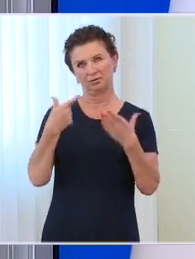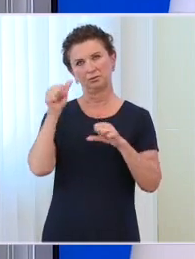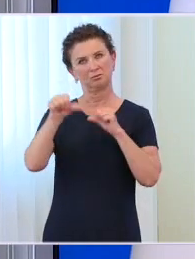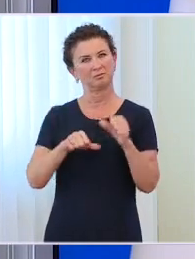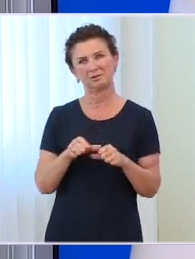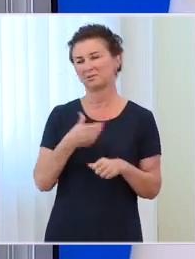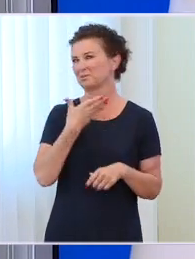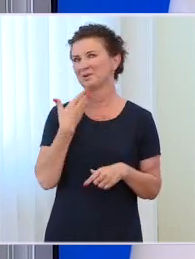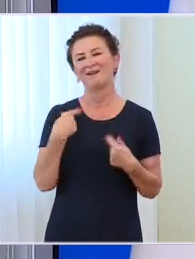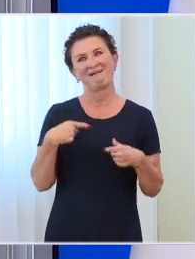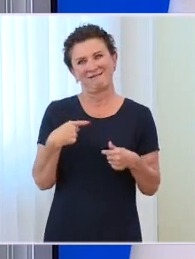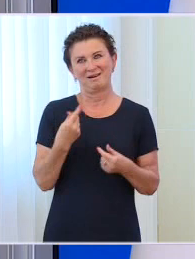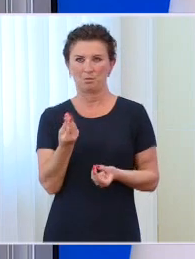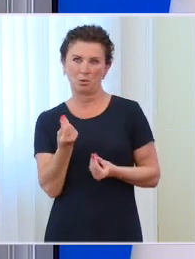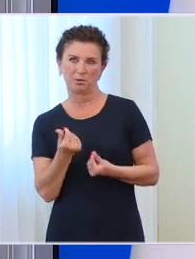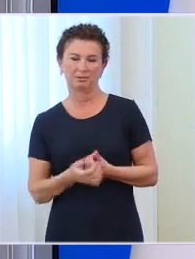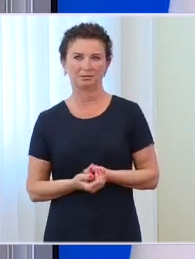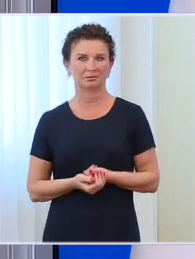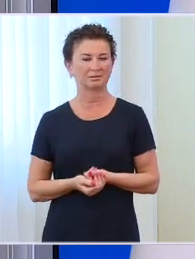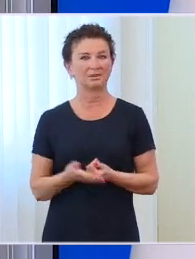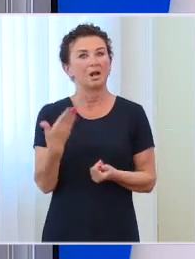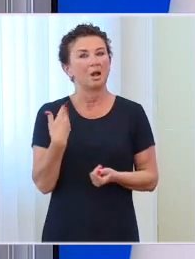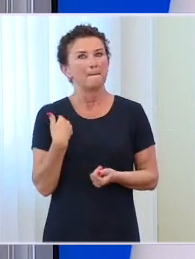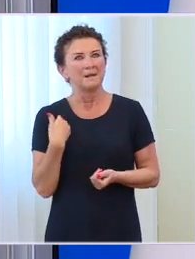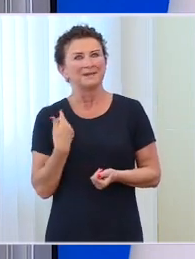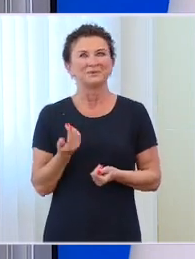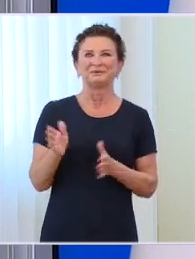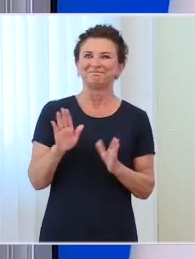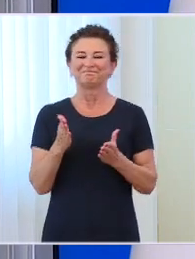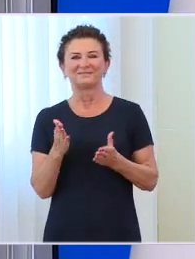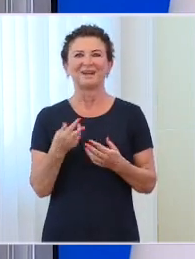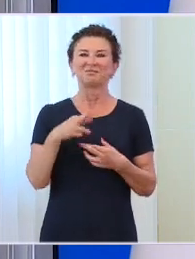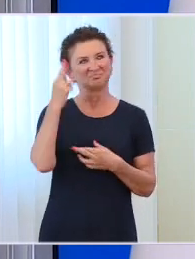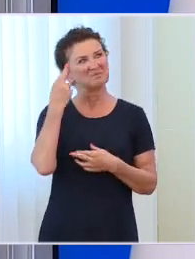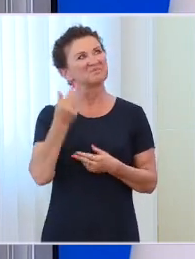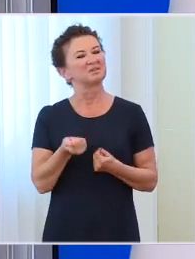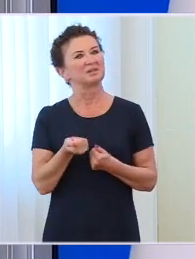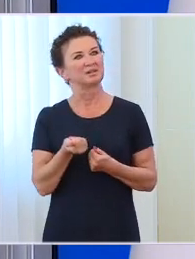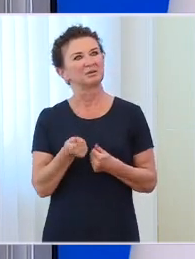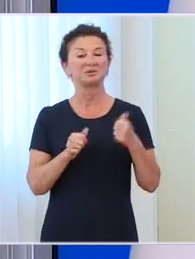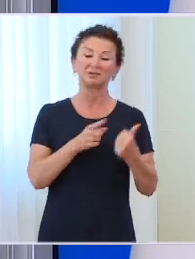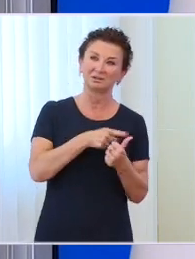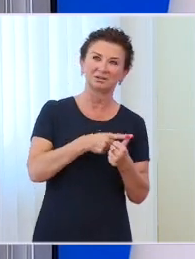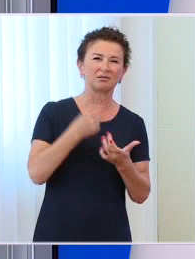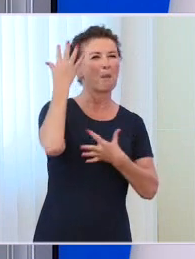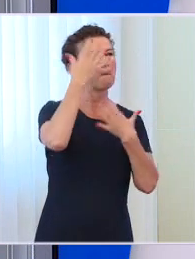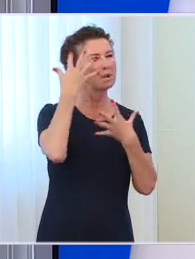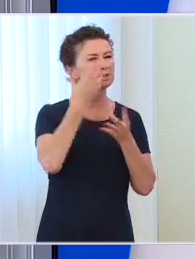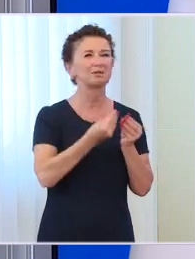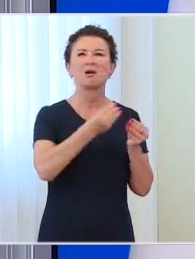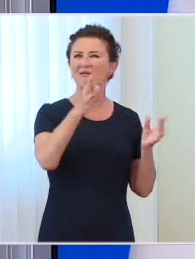Znaleźliśmy się w rodzaju pata, który kazał z jednej strony marzyć ciągle o rzeczach wielkich, a z drugiej strony